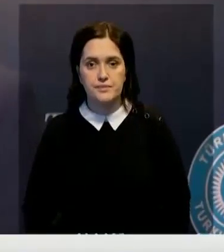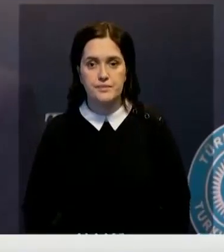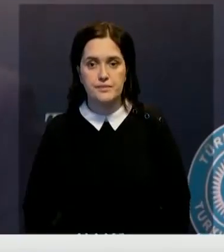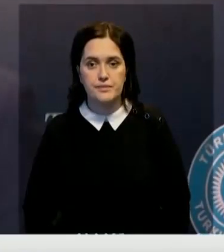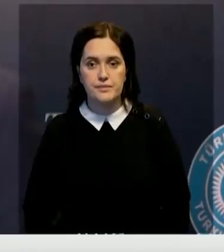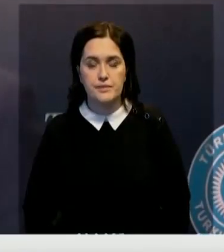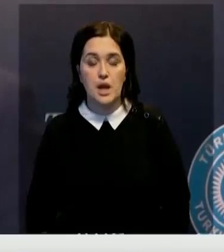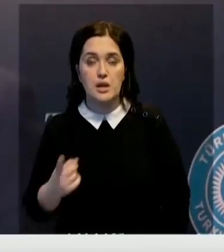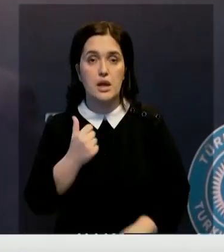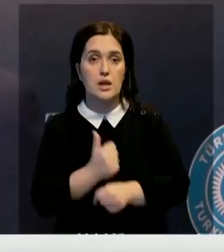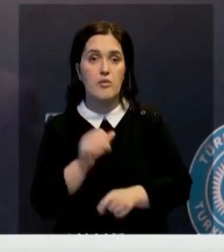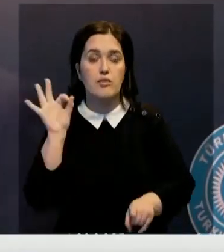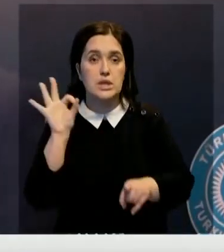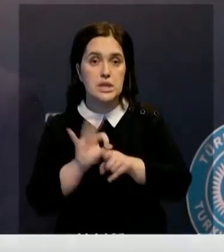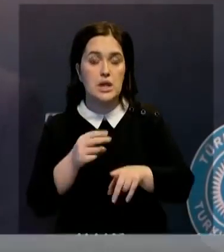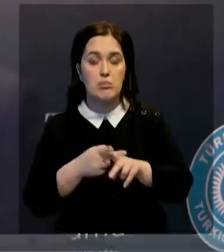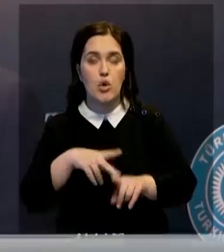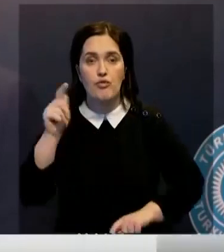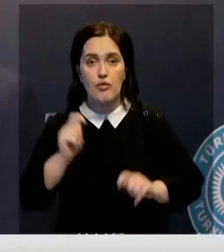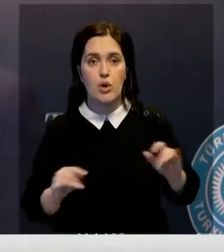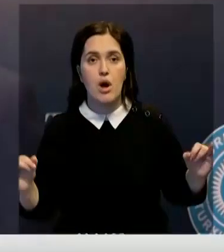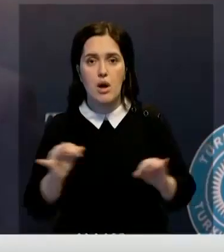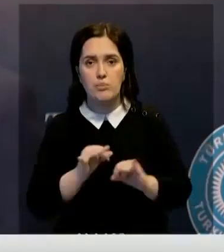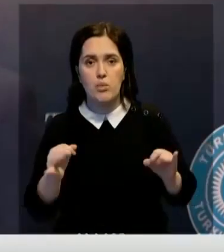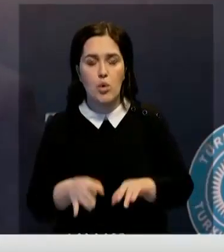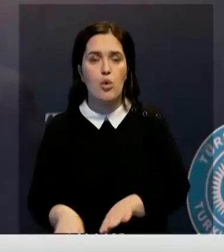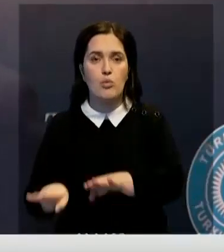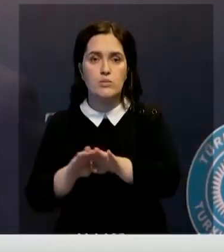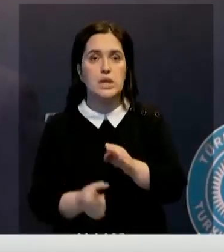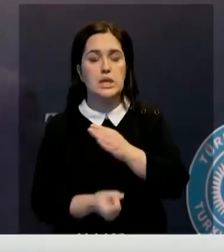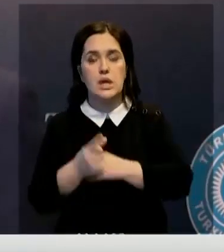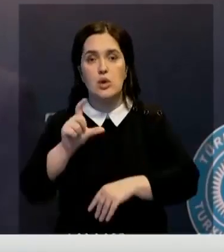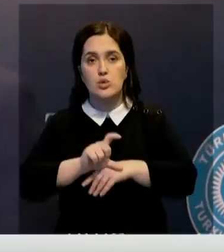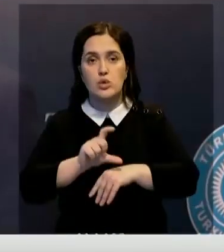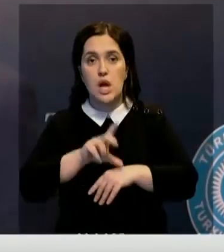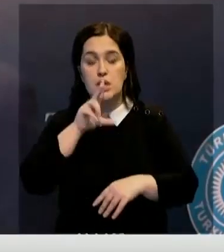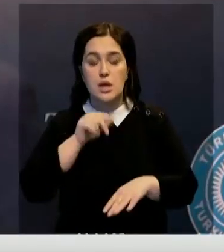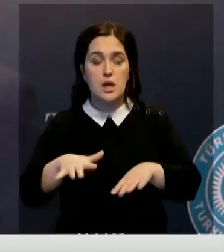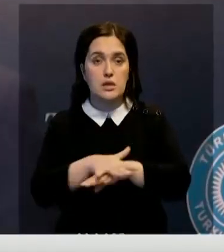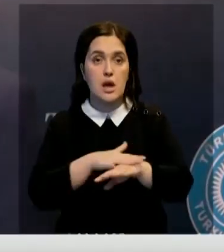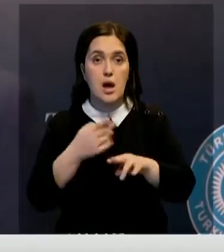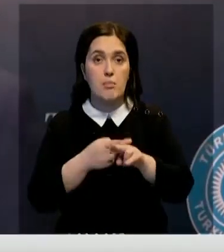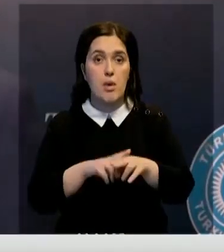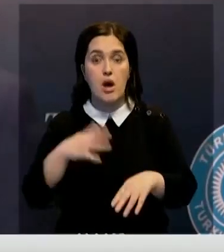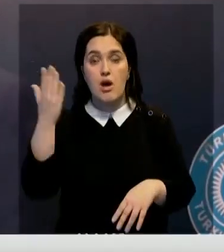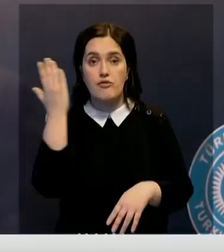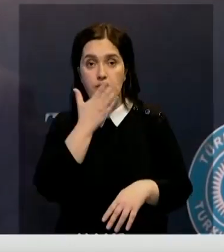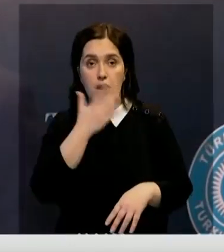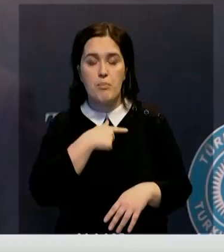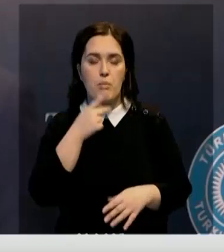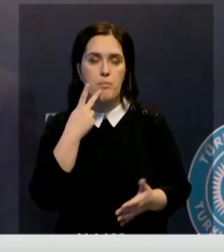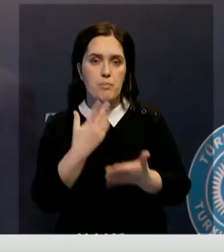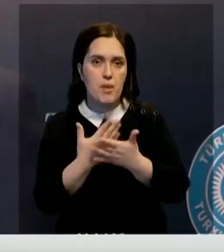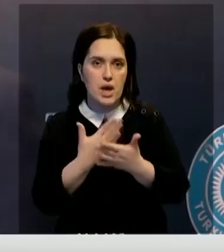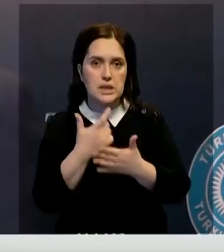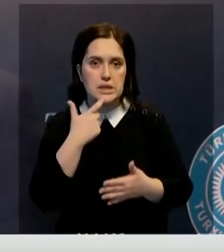Одна из главных целей этого форума – обсуждение общих корней тюркоязычных народов. Благодаря сериалам мы хотим показать зрителям